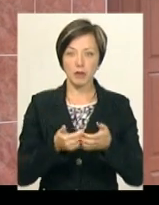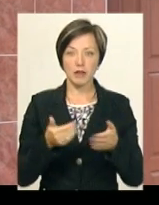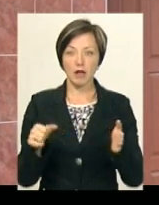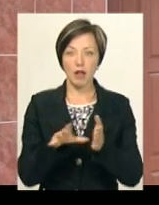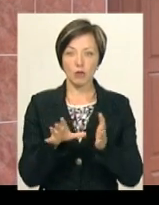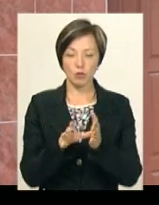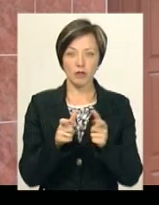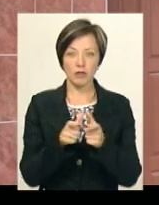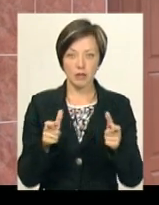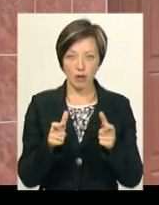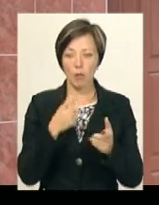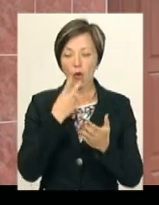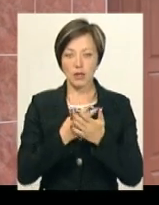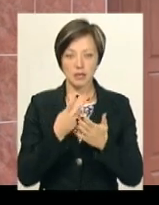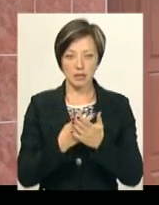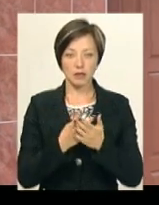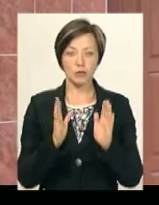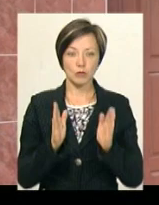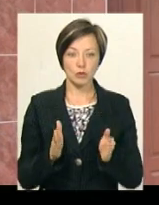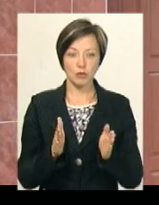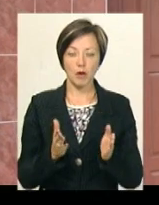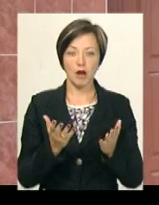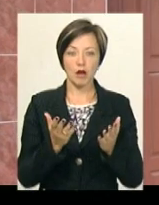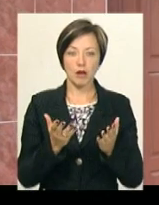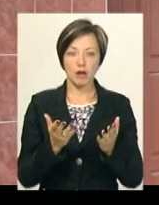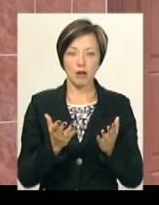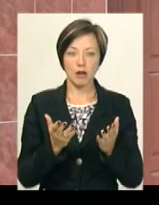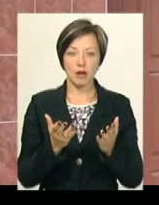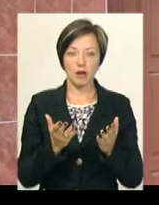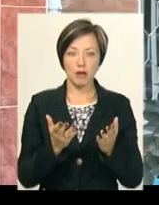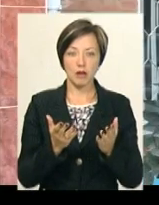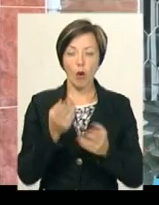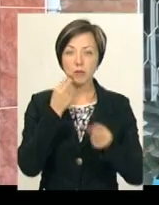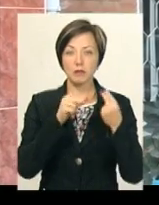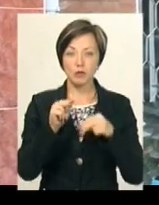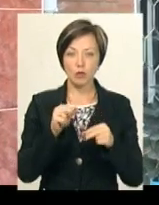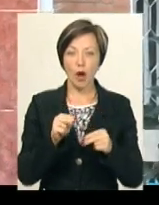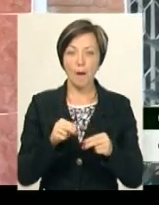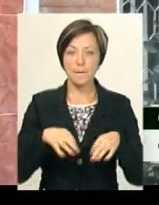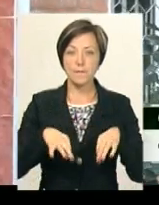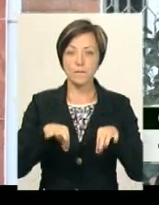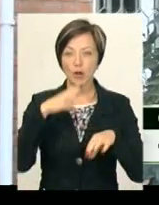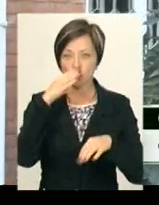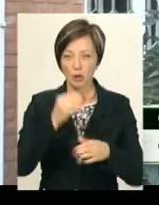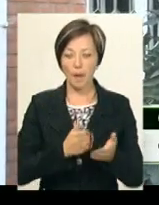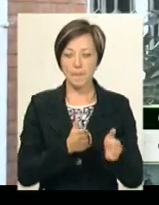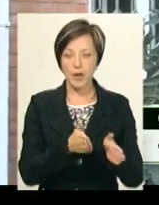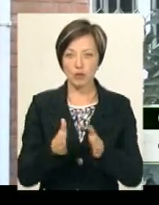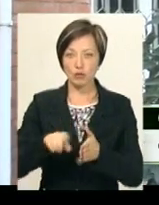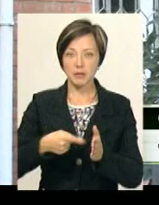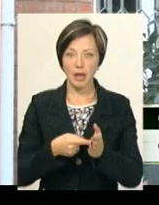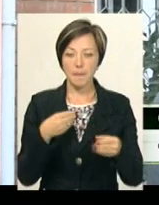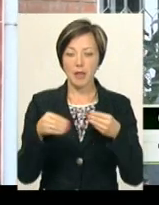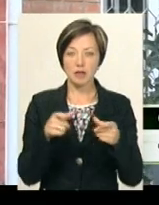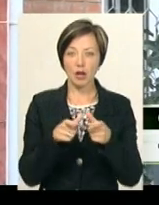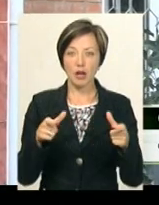електронного квитка, на основі тих показників ми оптимізуємо маршрутну мережу міста. Пластикові картки передбачається реалізовувати